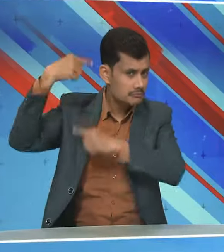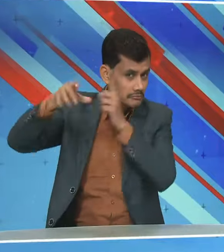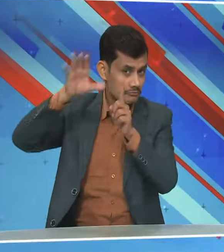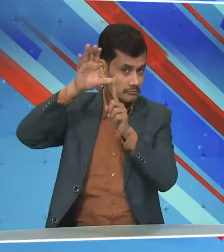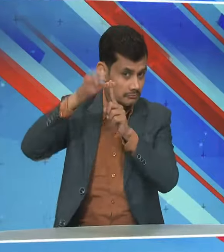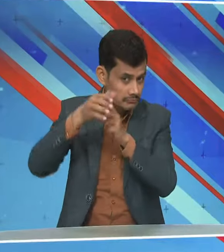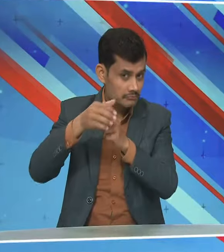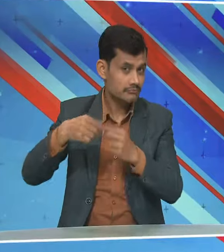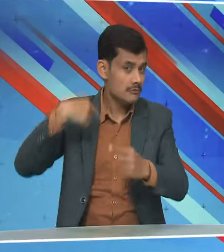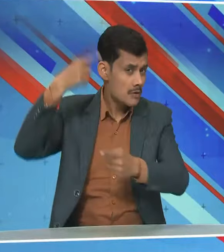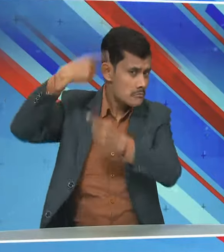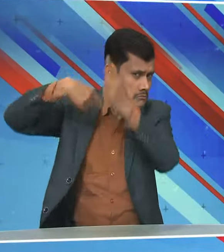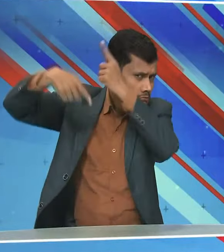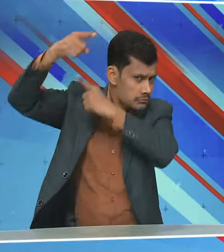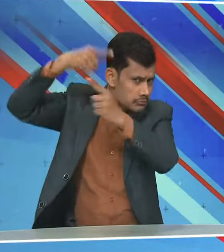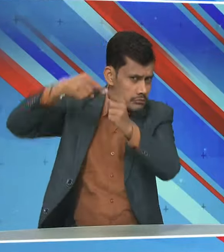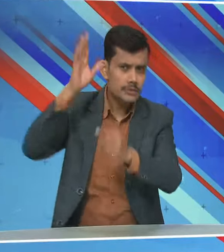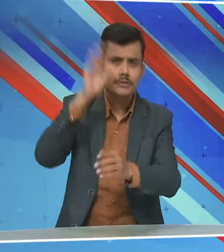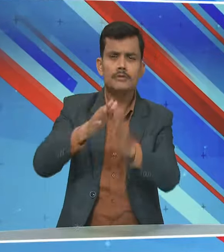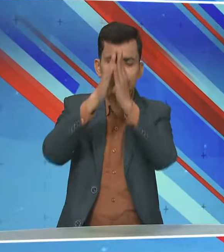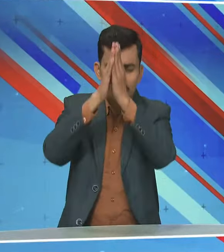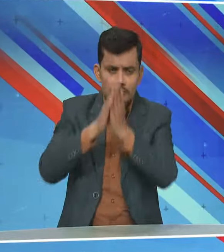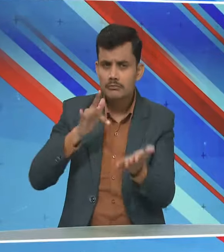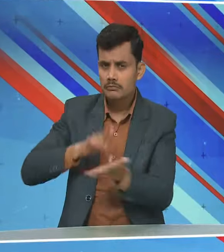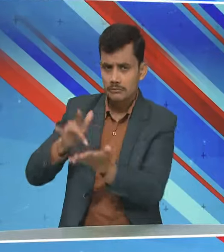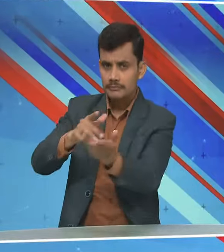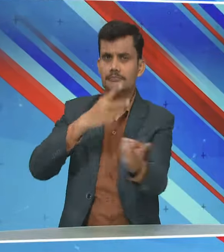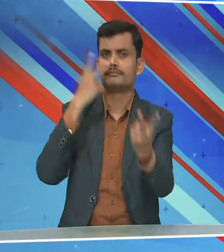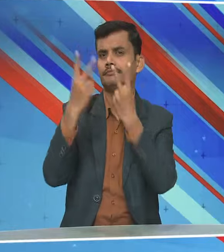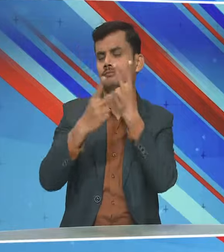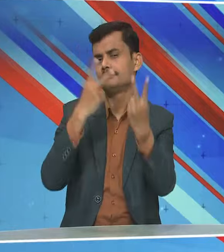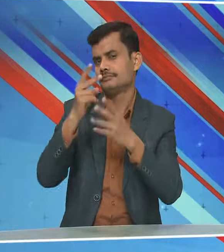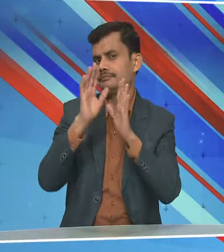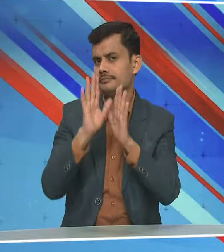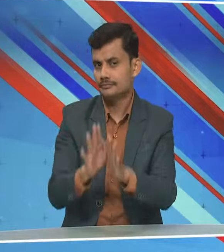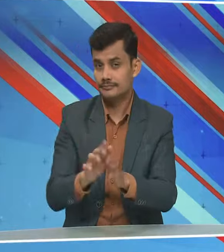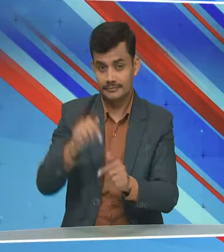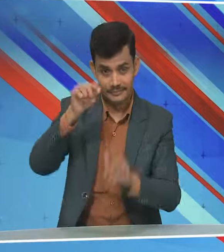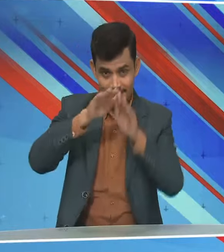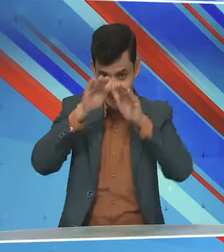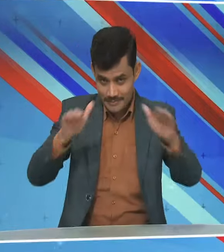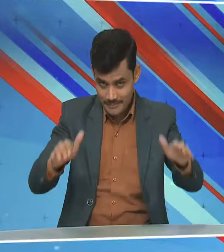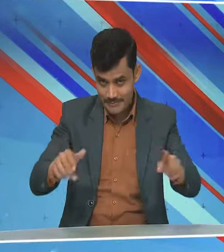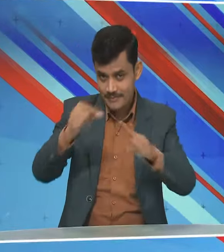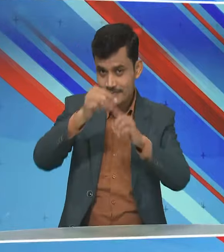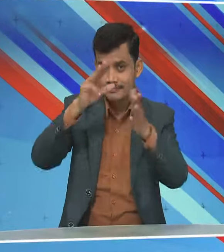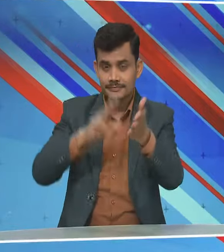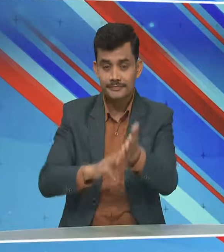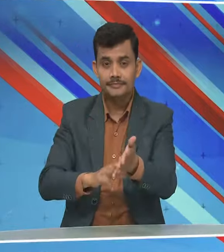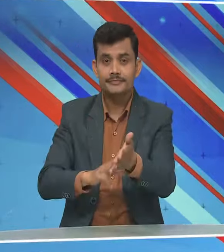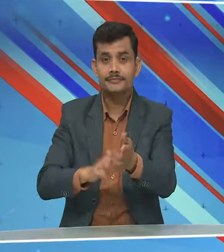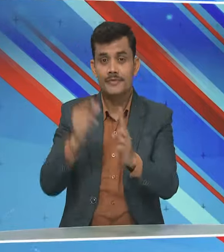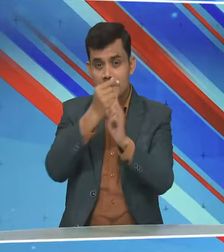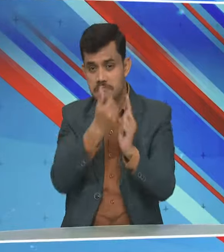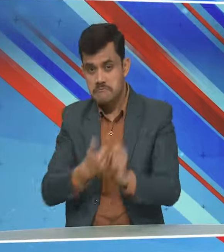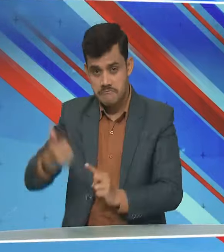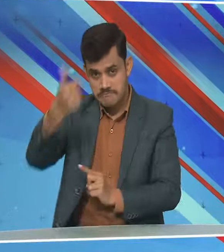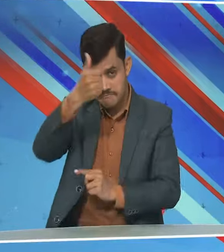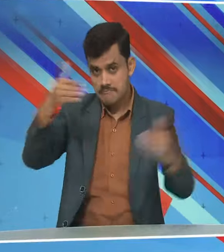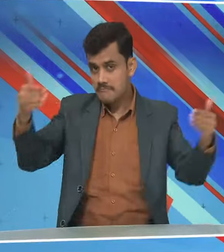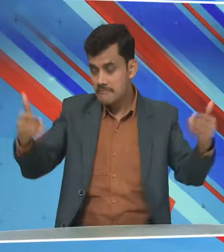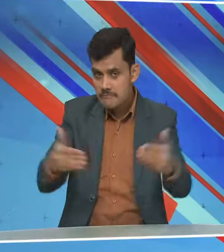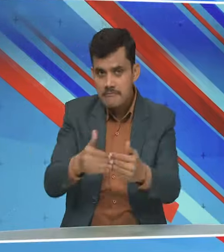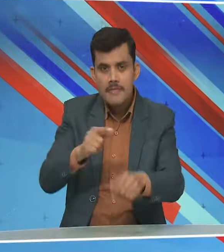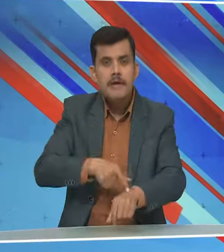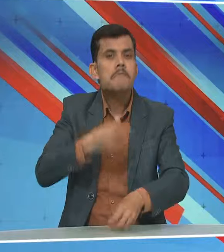एतिहासिक और धार्मिक स्थलों पर दौरा करने का अवसर मिला चात्रों को प्रधानमंत्री नरेंद्र मोदी और राष्टपती से